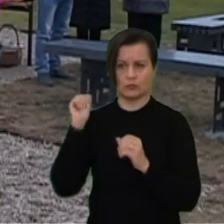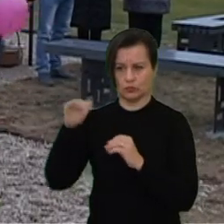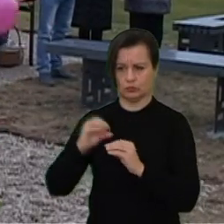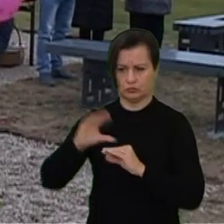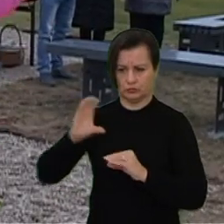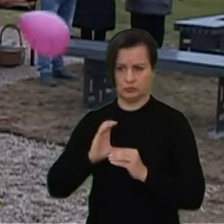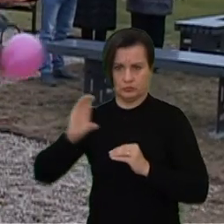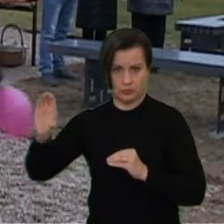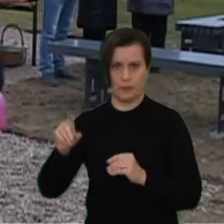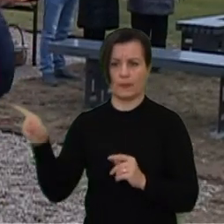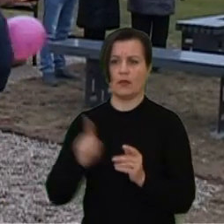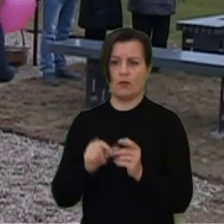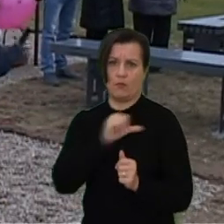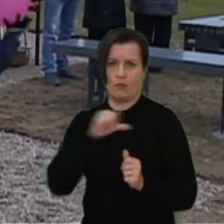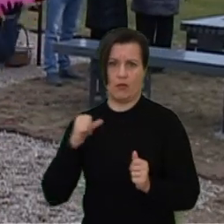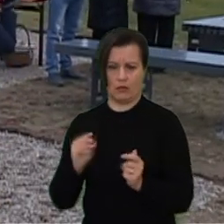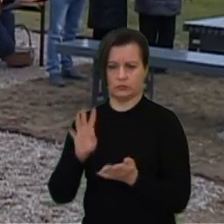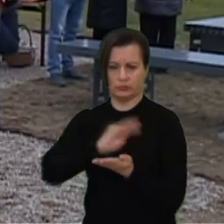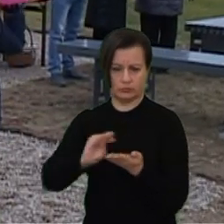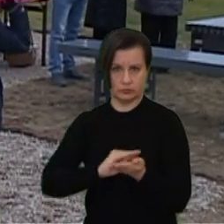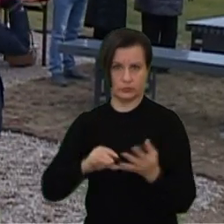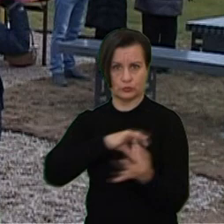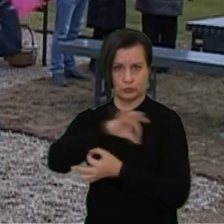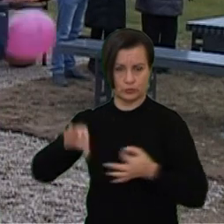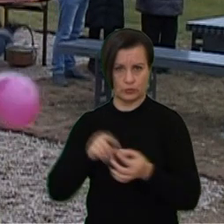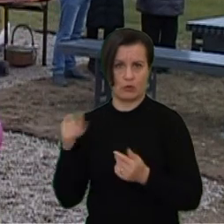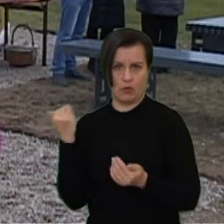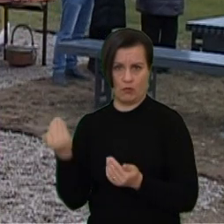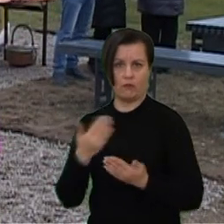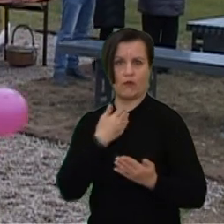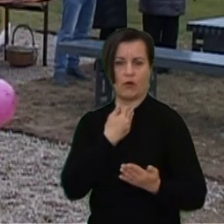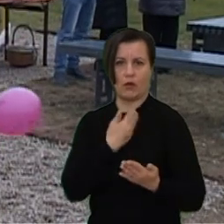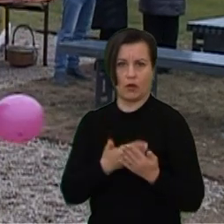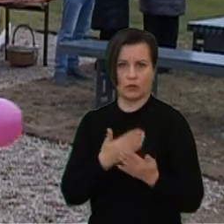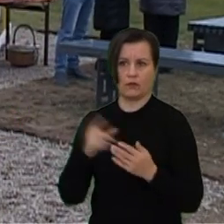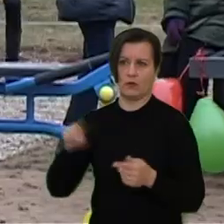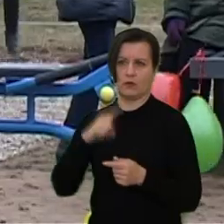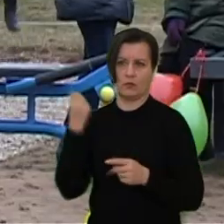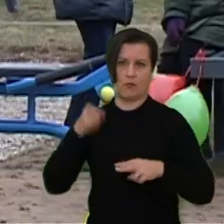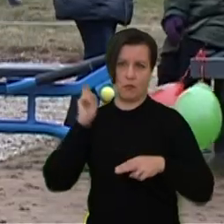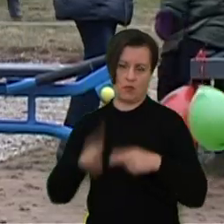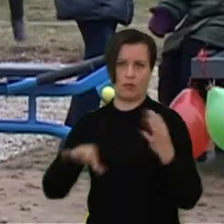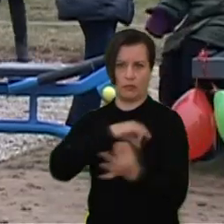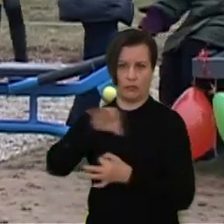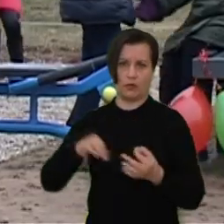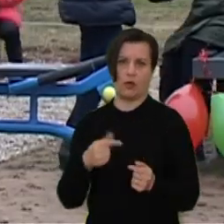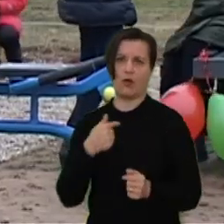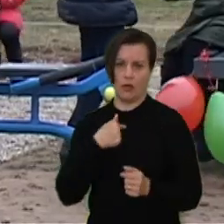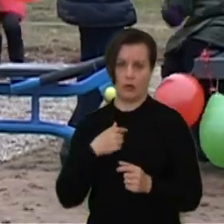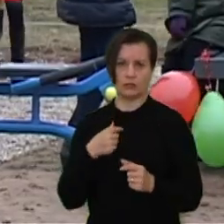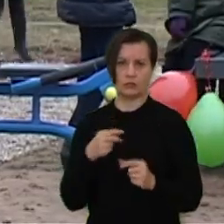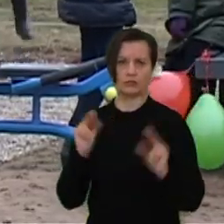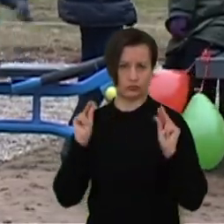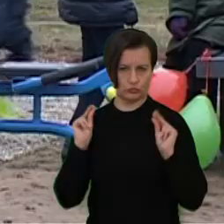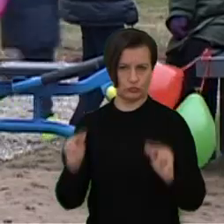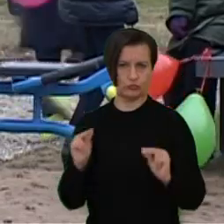Tai pradėjo ruoš projektus ir keleriškių bendruomenė viena iš aktyviausių buvo ir viena be ikiš pirmųjų, kur ir užvaigė